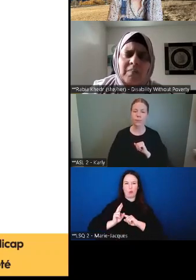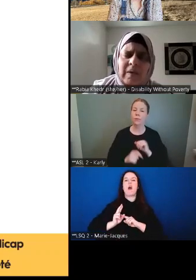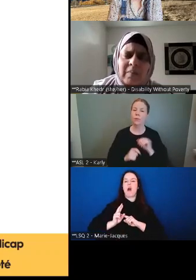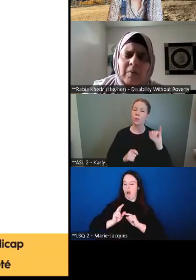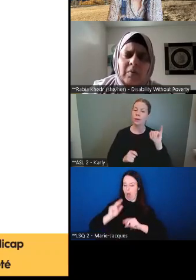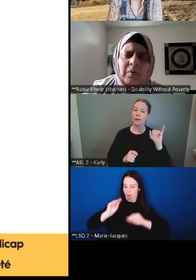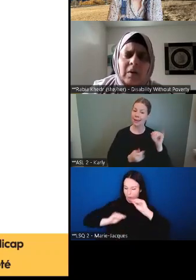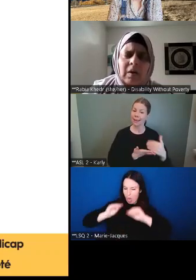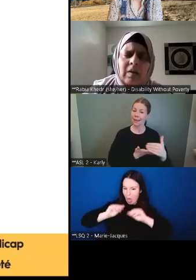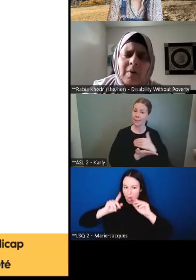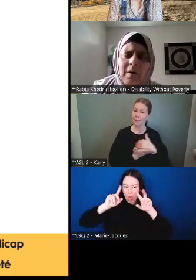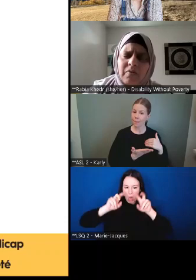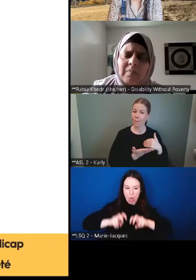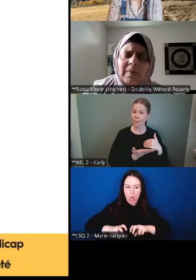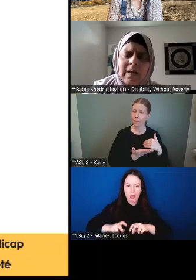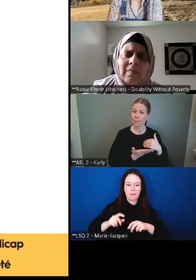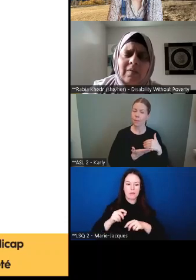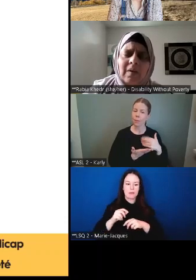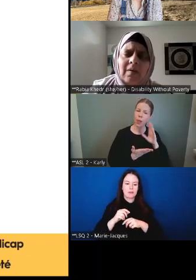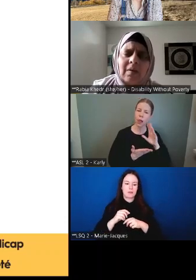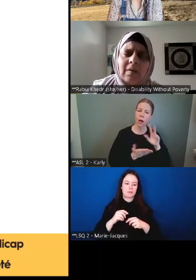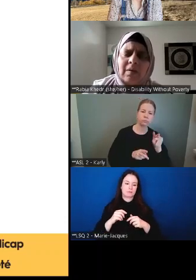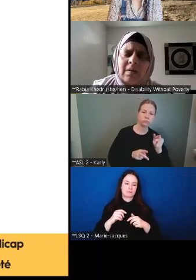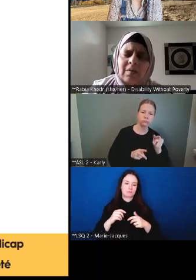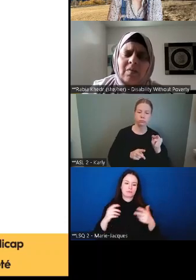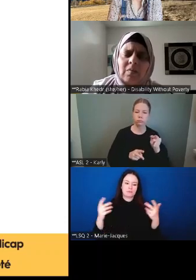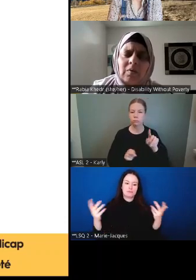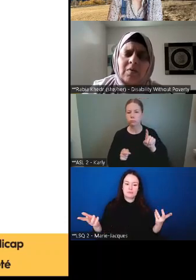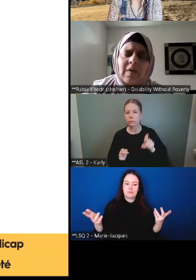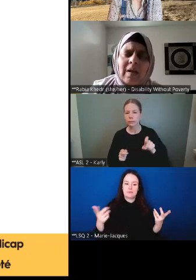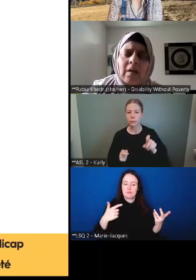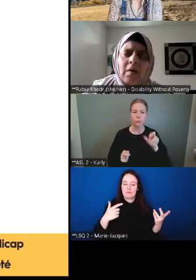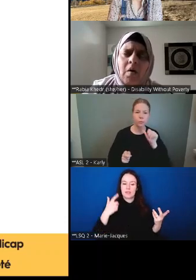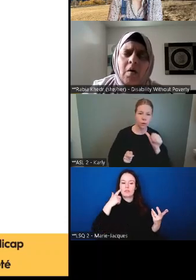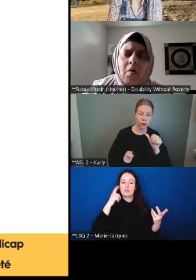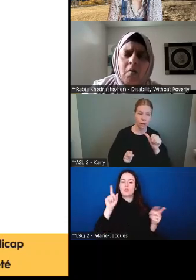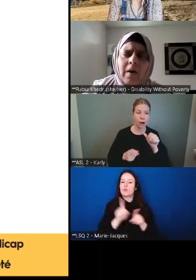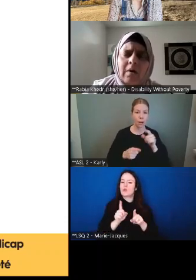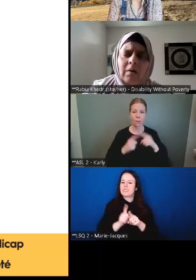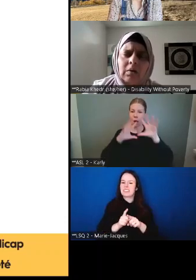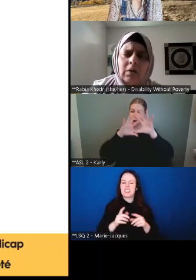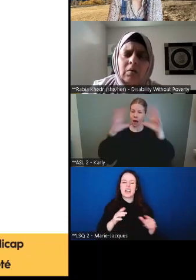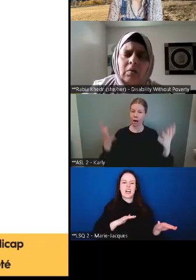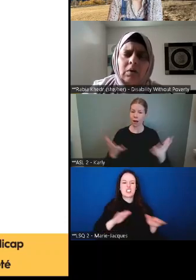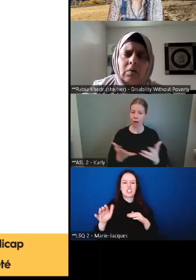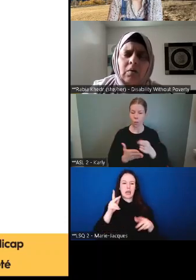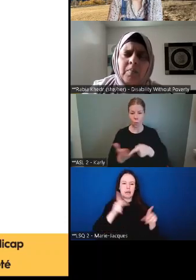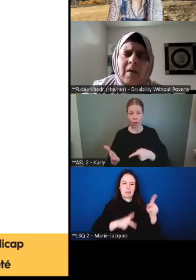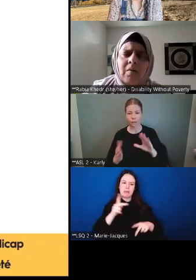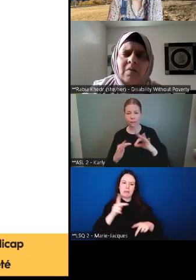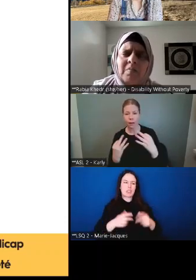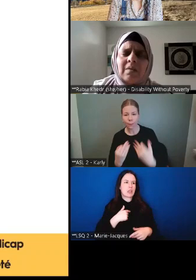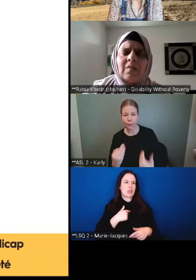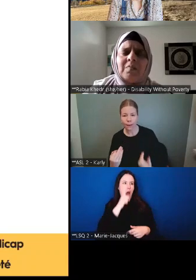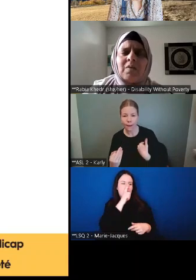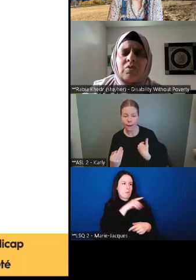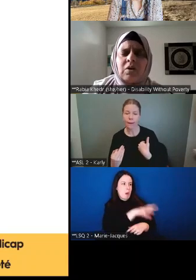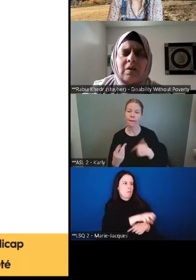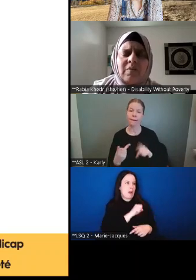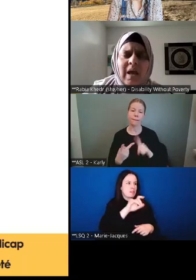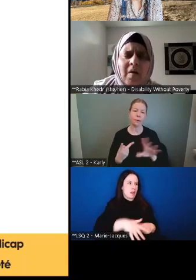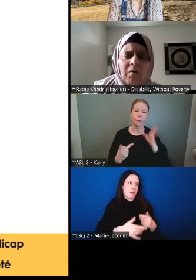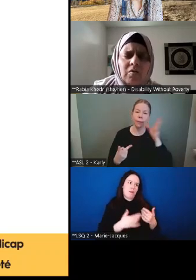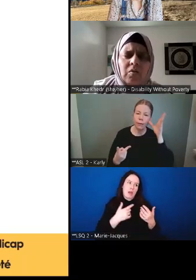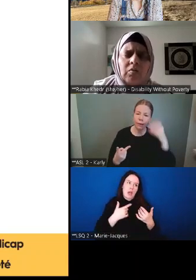les moyens soient testés parce que ça a souvent été utilisé comme moyen de garder les gens en situation de pauvreté parce qu'ils se disent